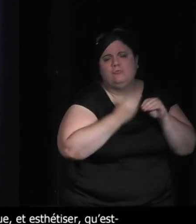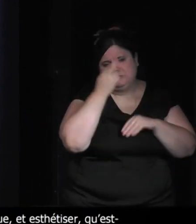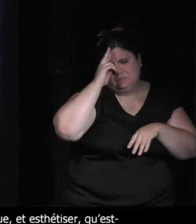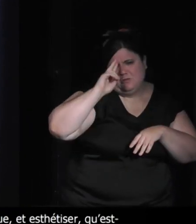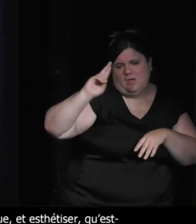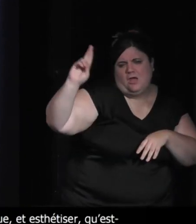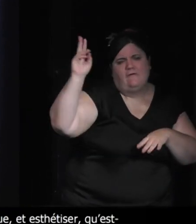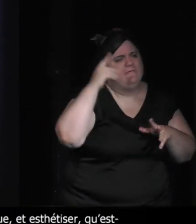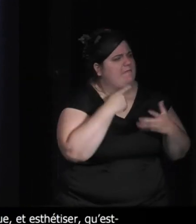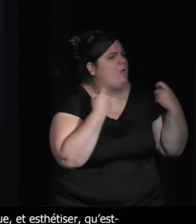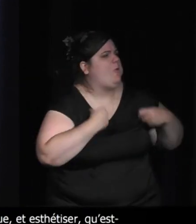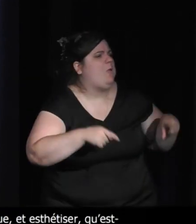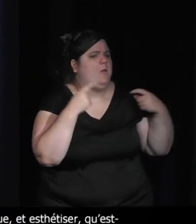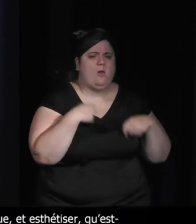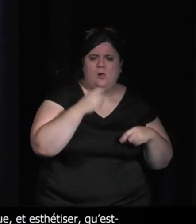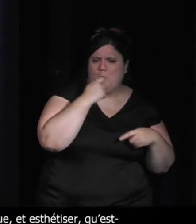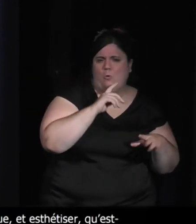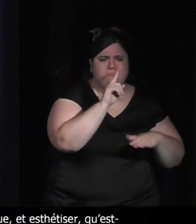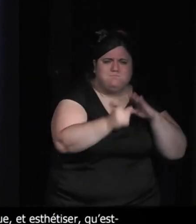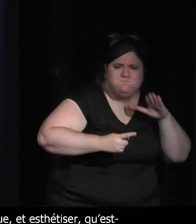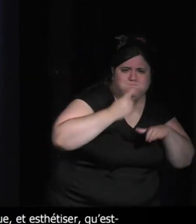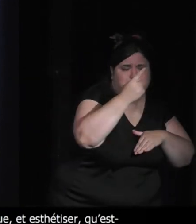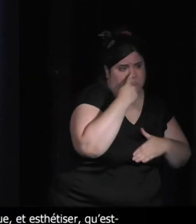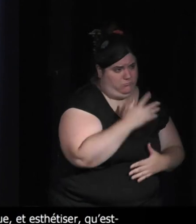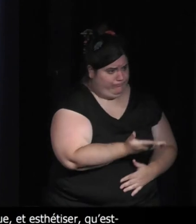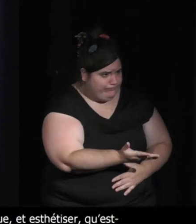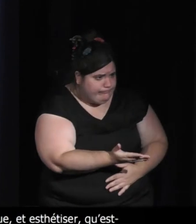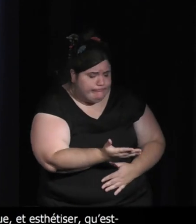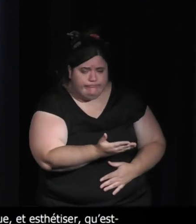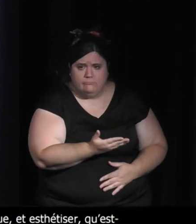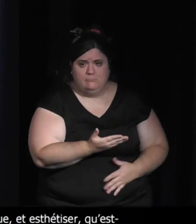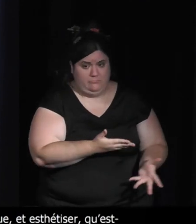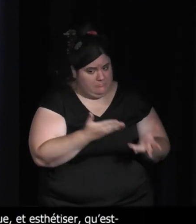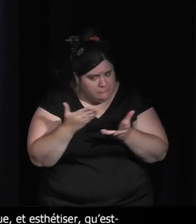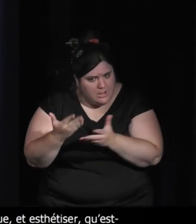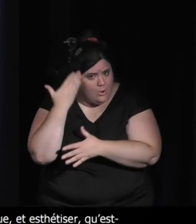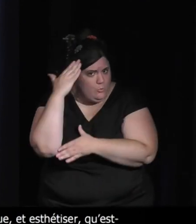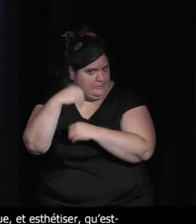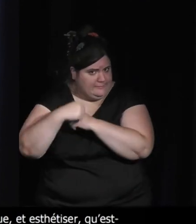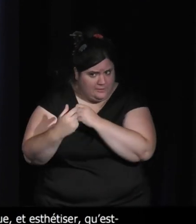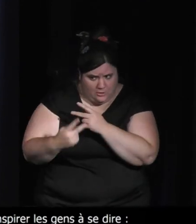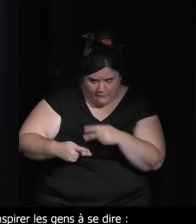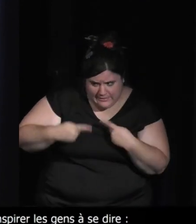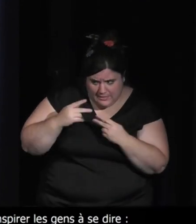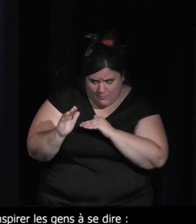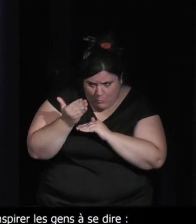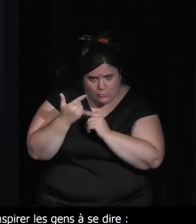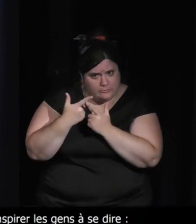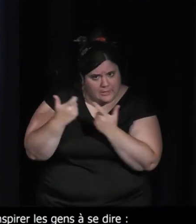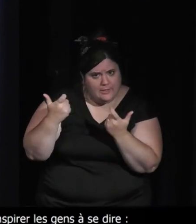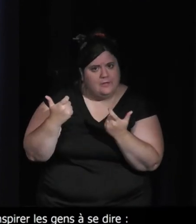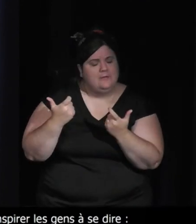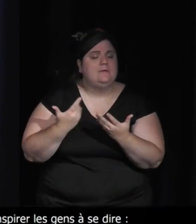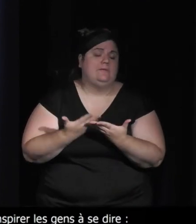'abondance, etc. Et en fait, aujourd'hui, c des choses qui commencent à être expérimentées. Moi, je ne peux que inviter à continuer à